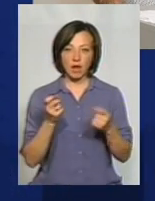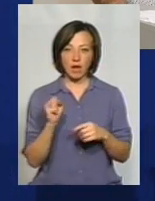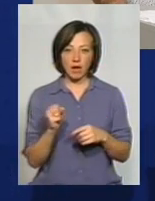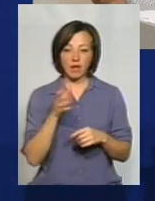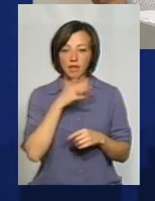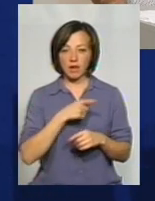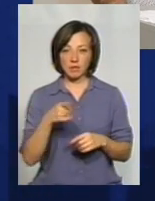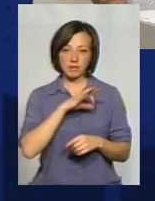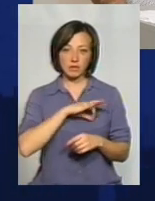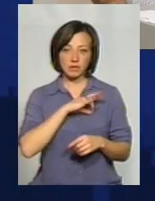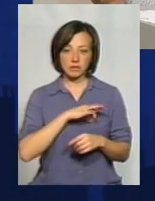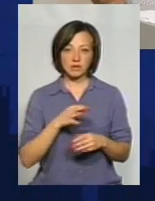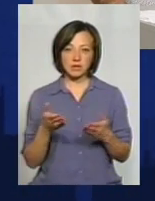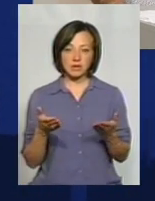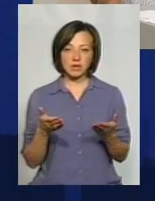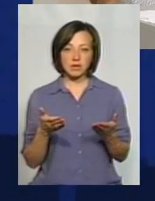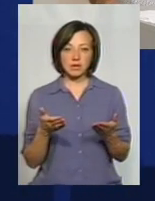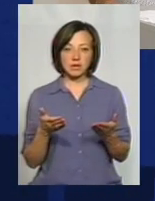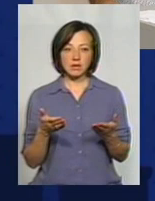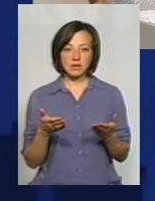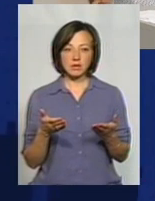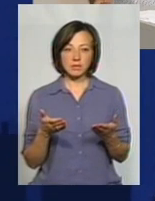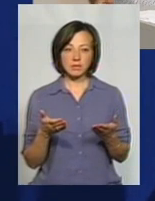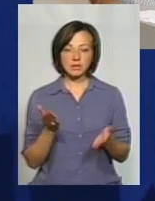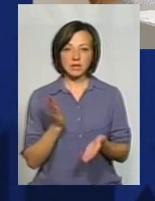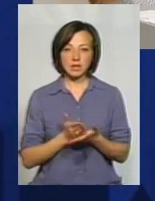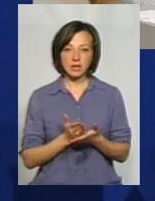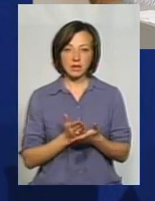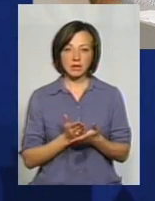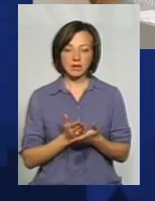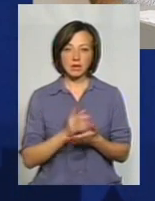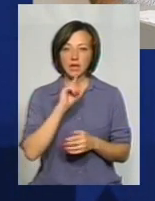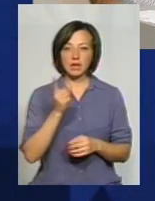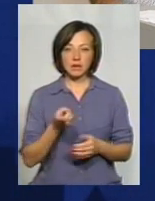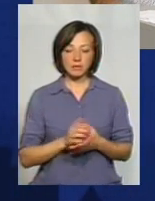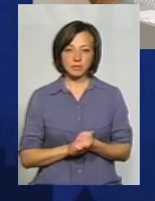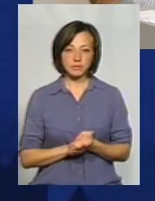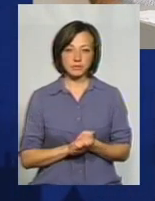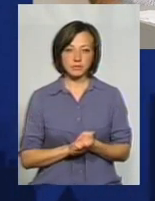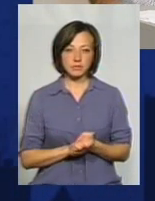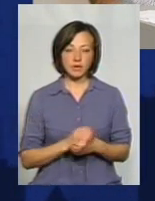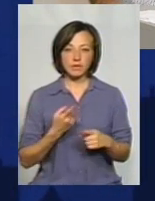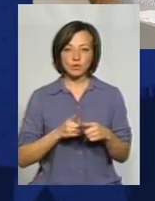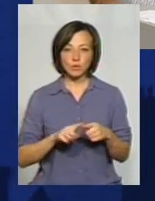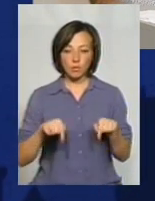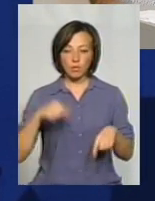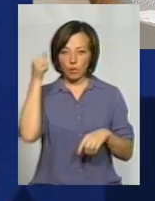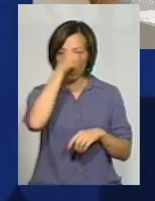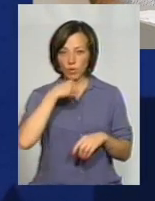термін нанесення цієї розмітки фарби складає один рік. Цього року ми